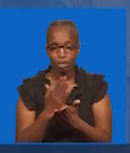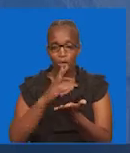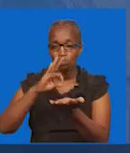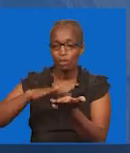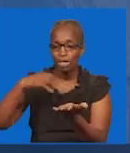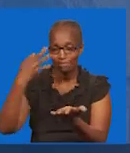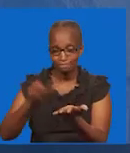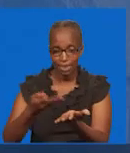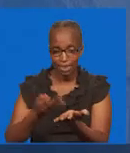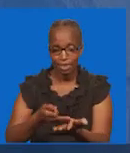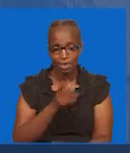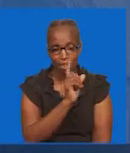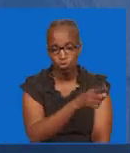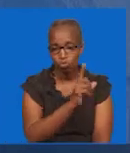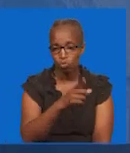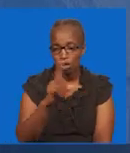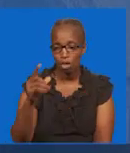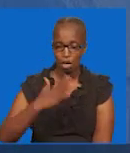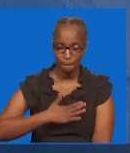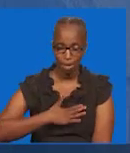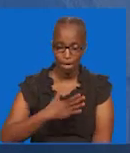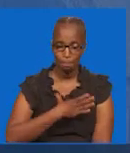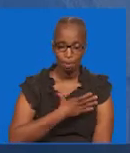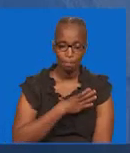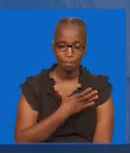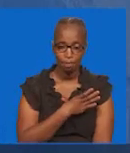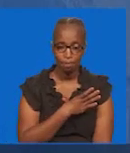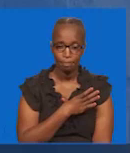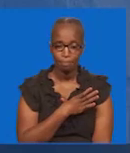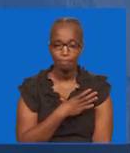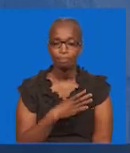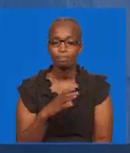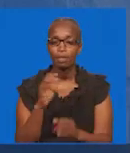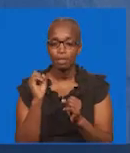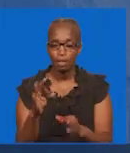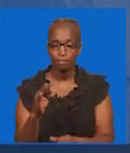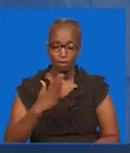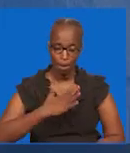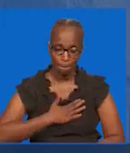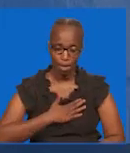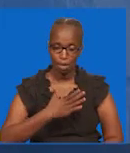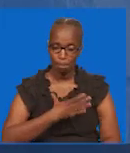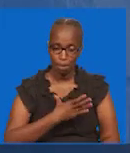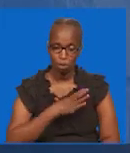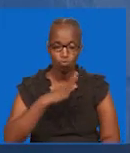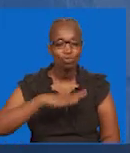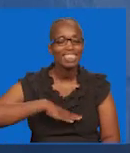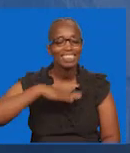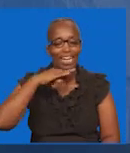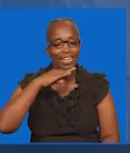wangu Na kama Wataweza Kukufa Ama kukufia Katika hiyo dhambi